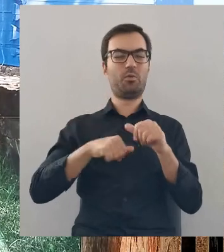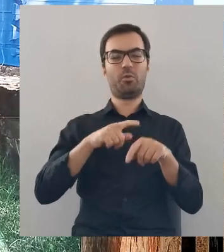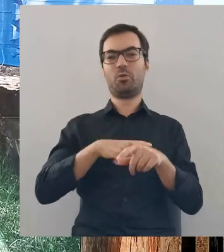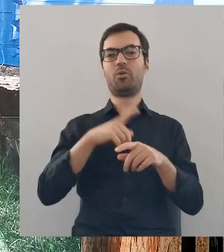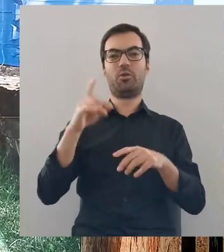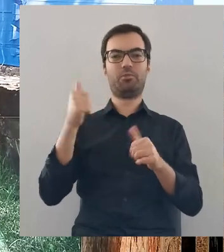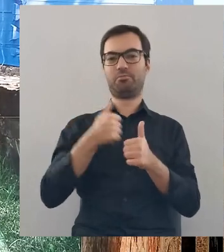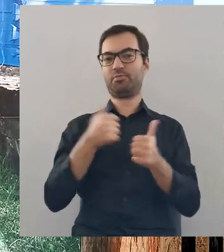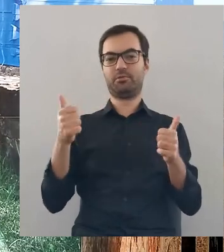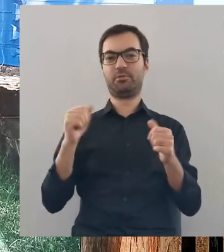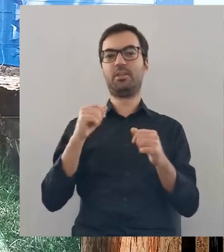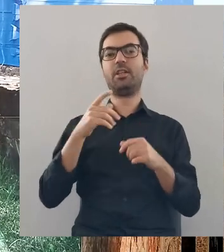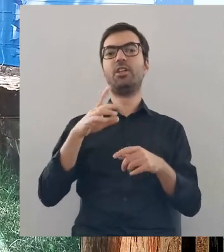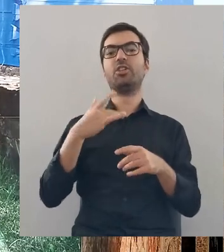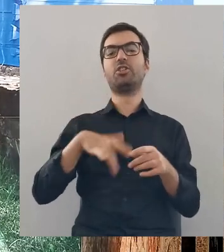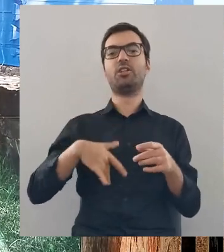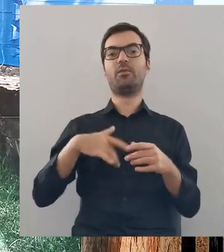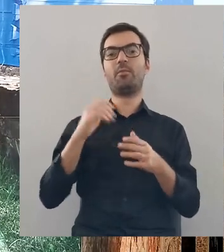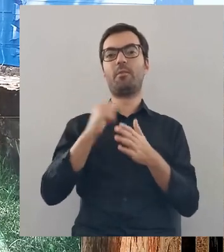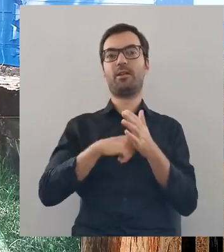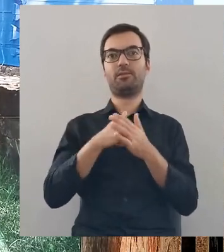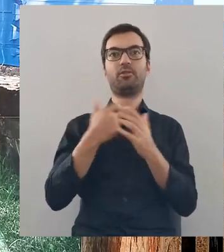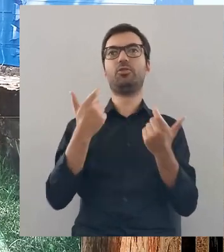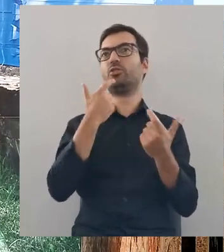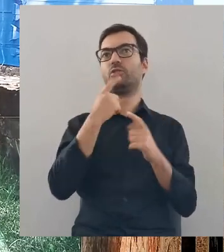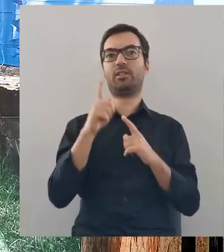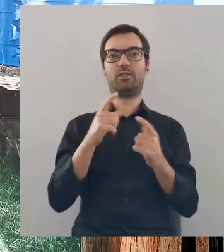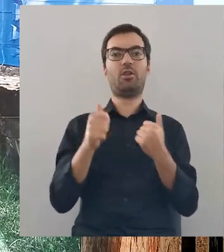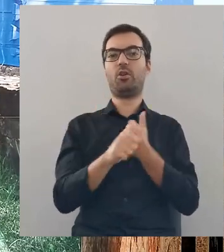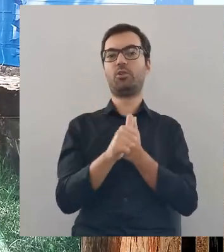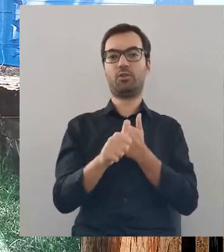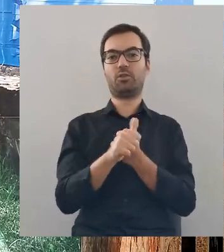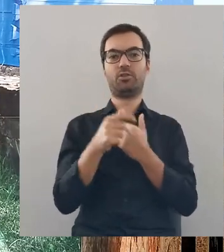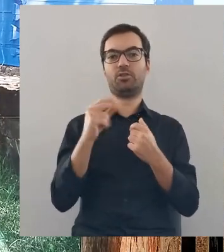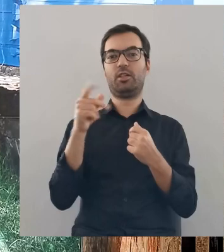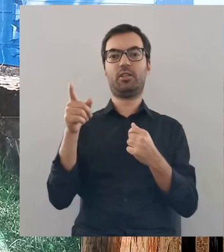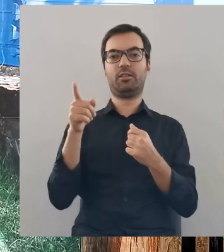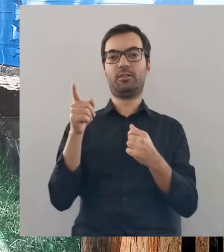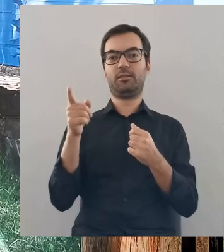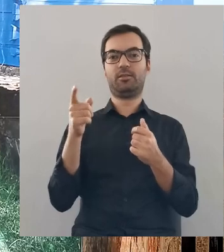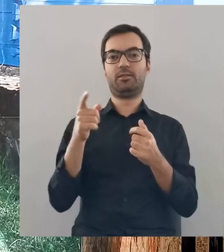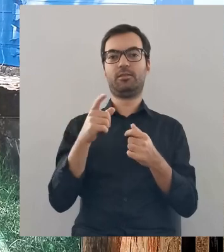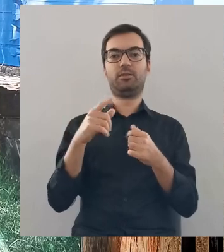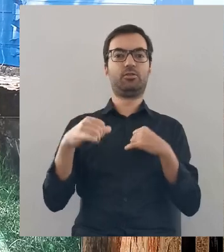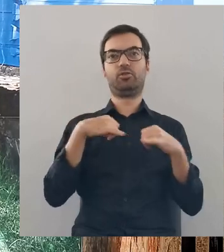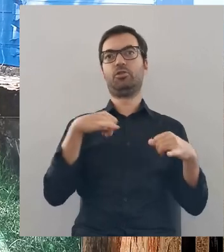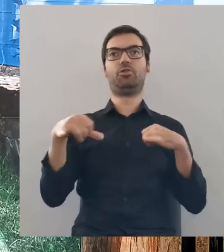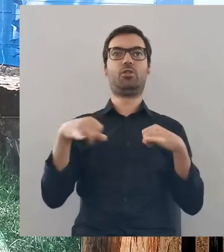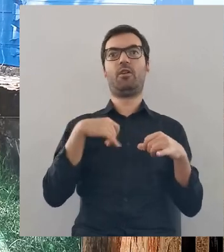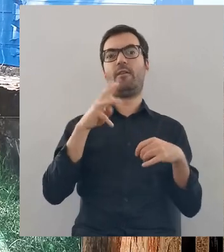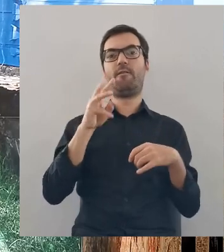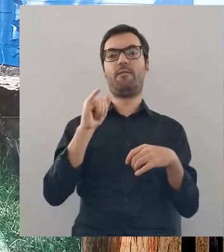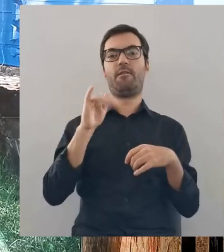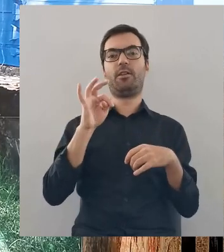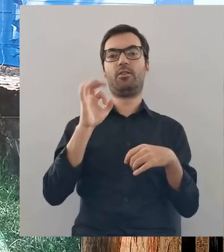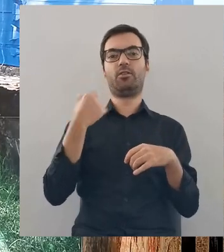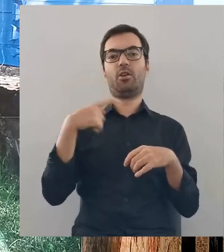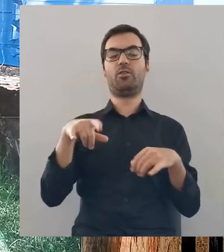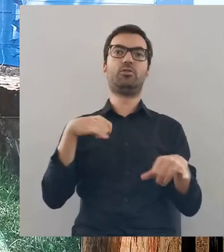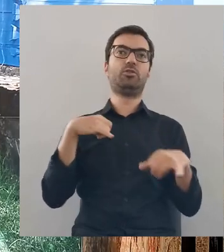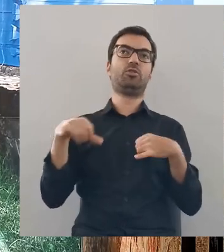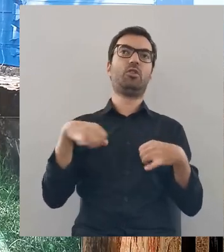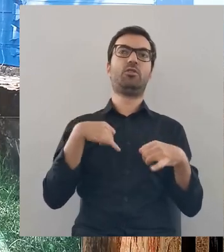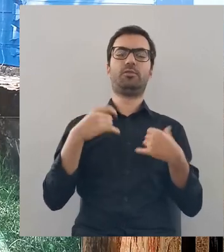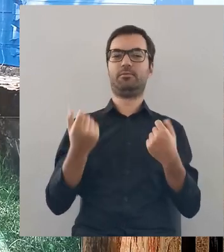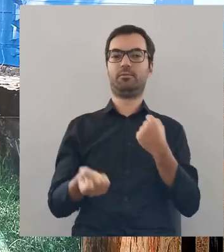sobie kilkanaście lat, jeszcze będzie sobie świetnie radził z księstwem mazowieckim, więc co to w ogóle za historię, że się rządzi Witold na